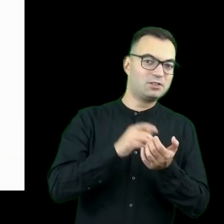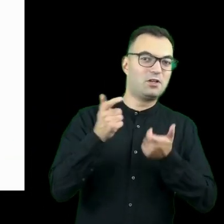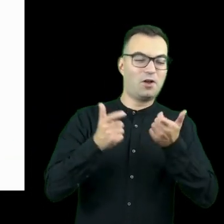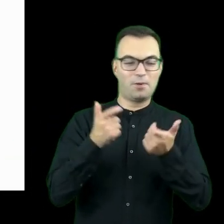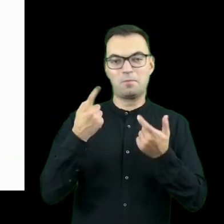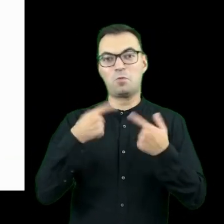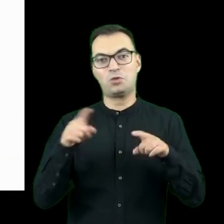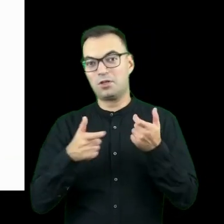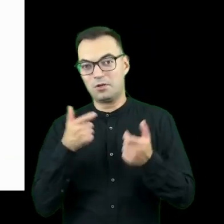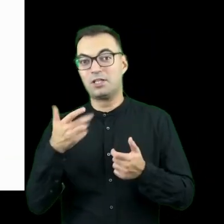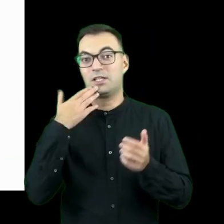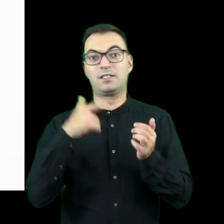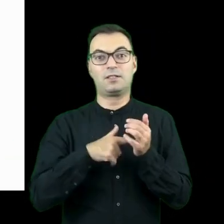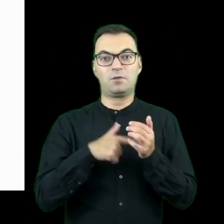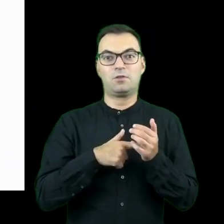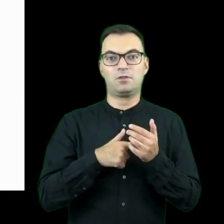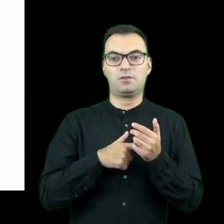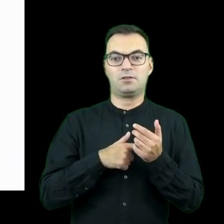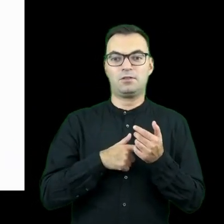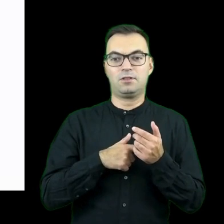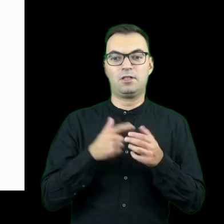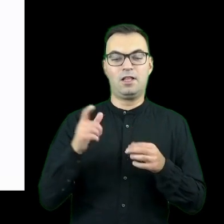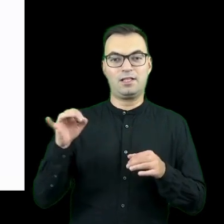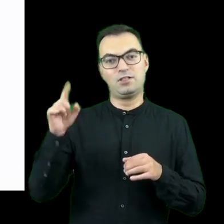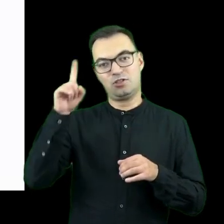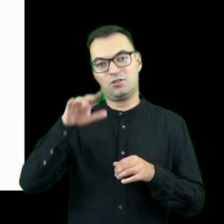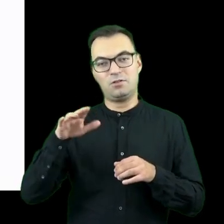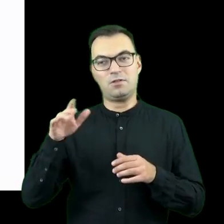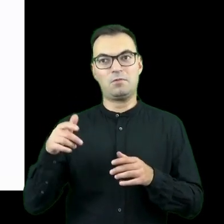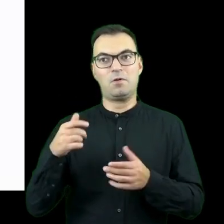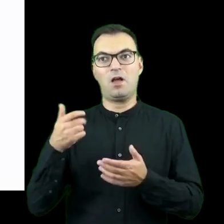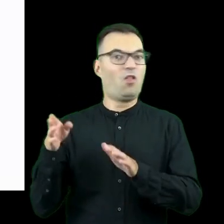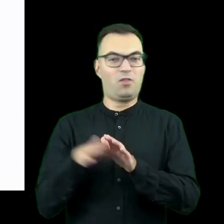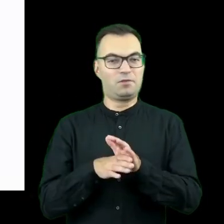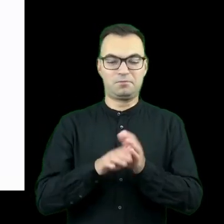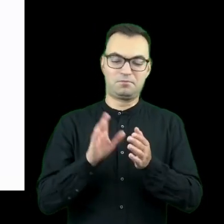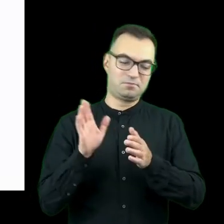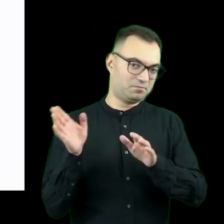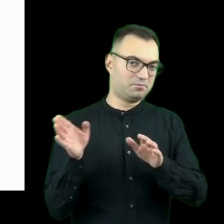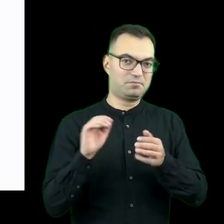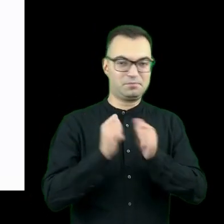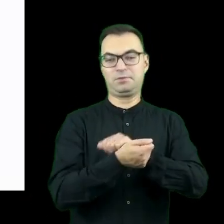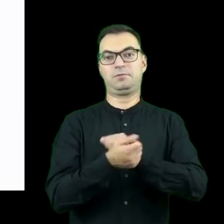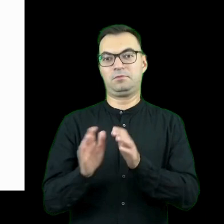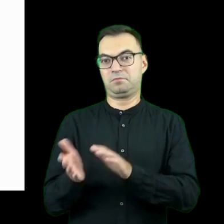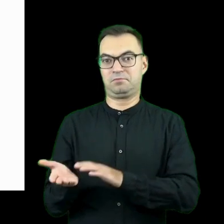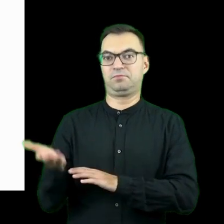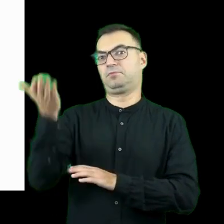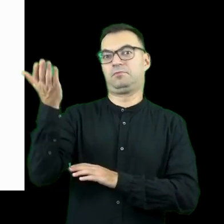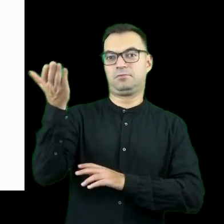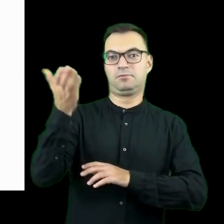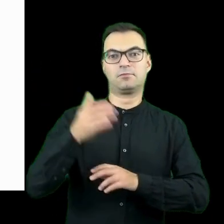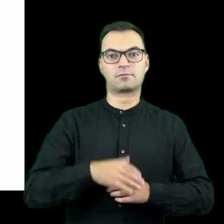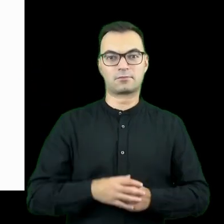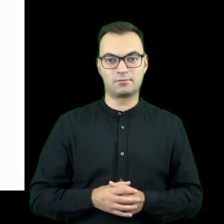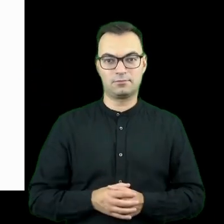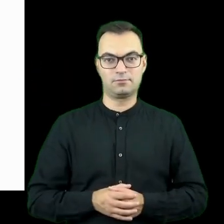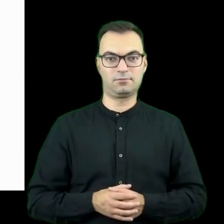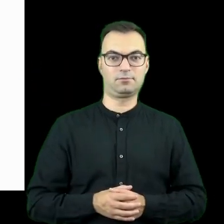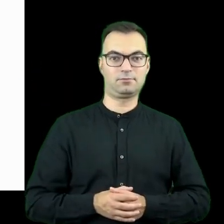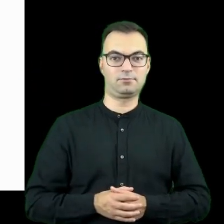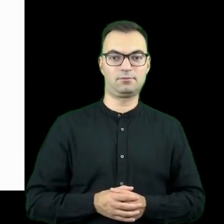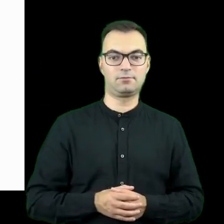doświadczenia, czy tworzenia muzyki, było w stanie zbudować swoją pozycję społeczną i zniwelować to doświadczenie